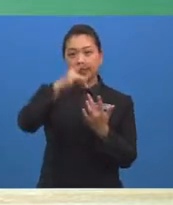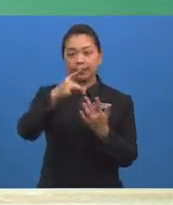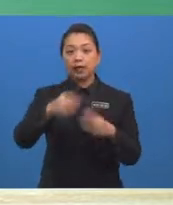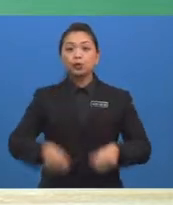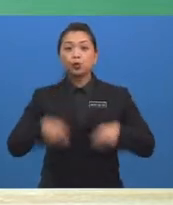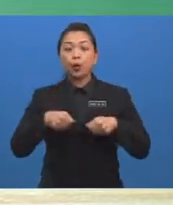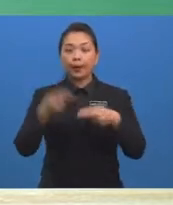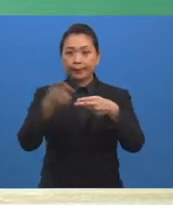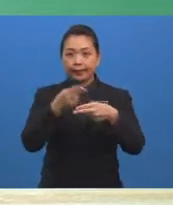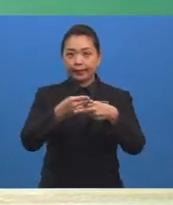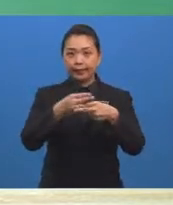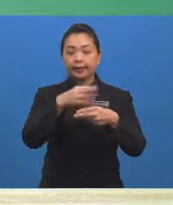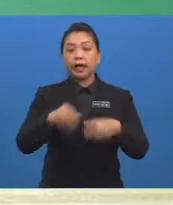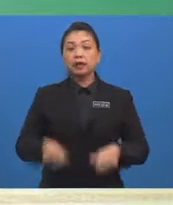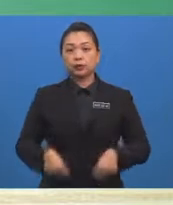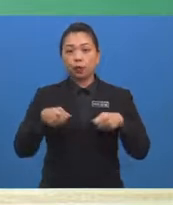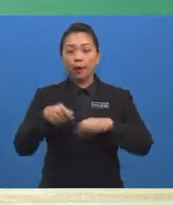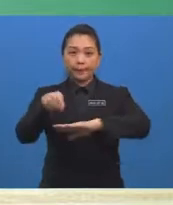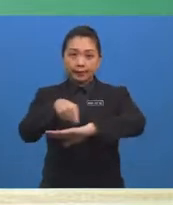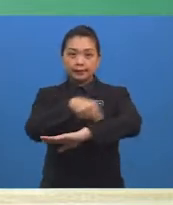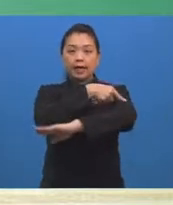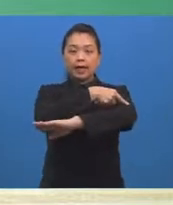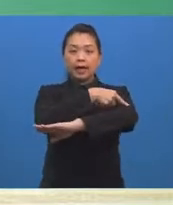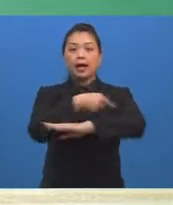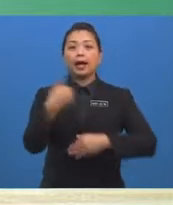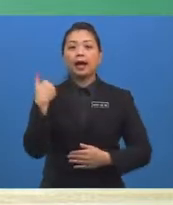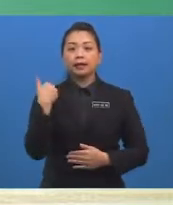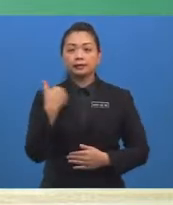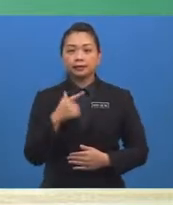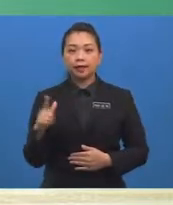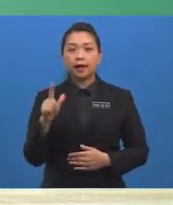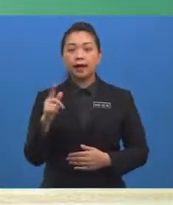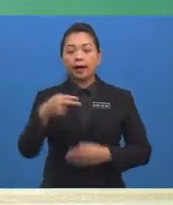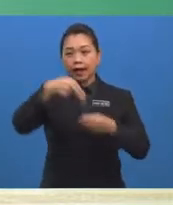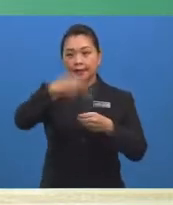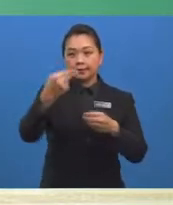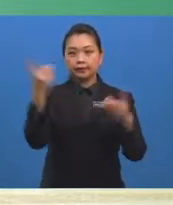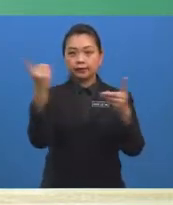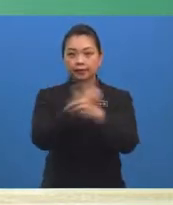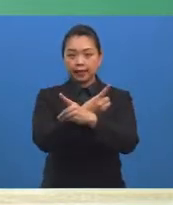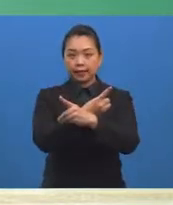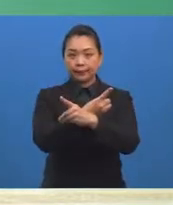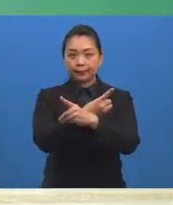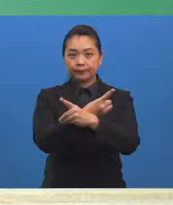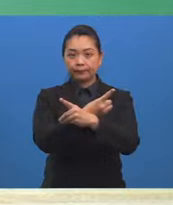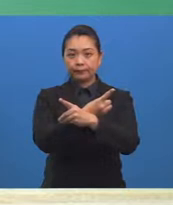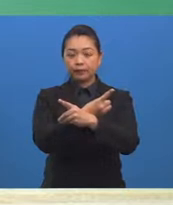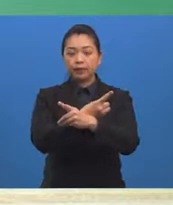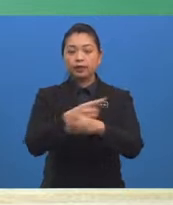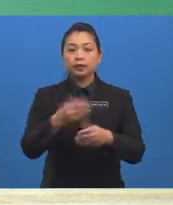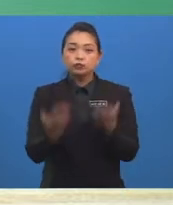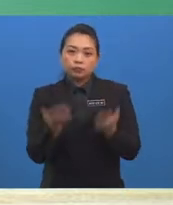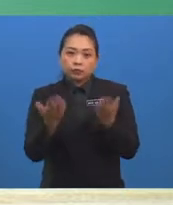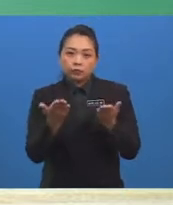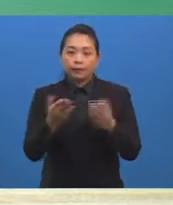Kemudian seluar panjang adalah merupakan hasil darab kebarangkalian seluar pendek